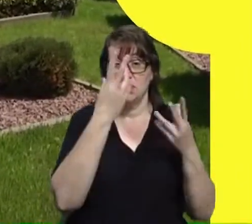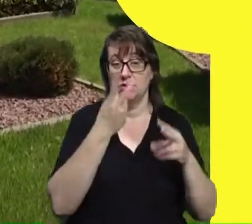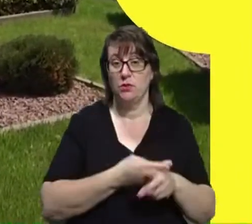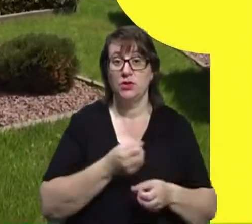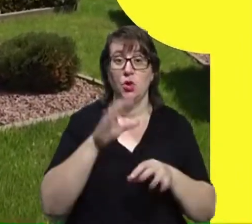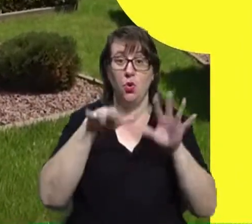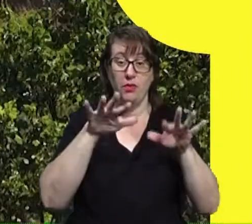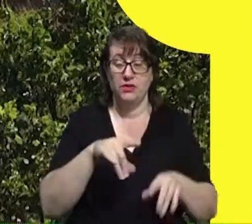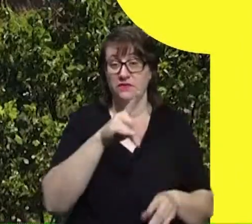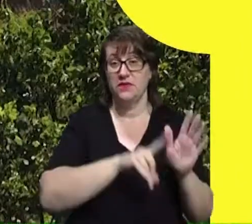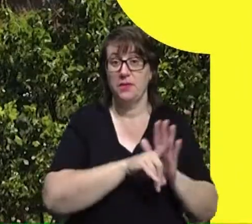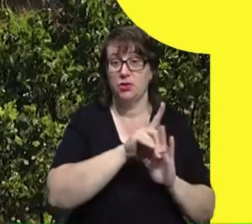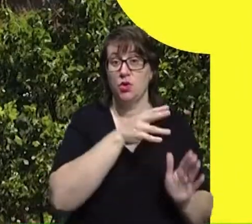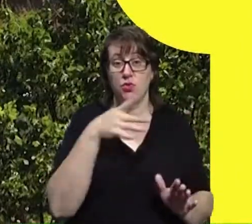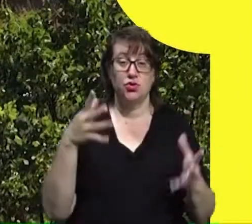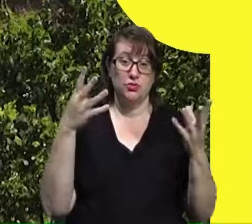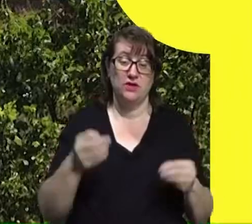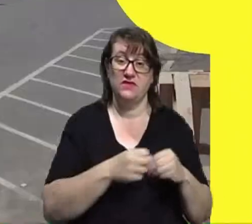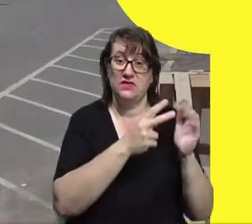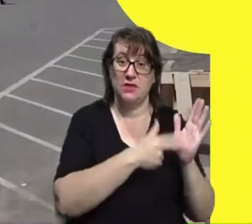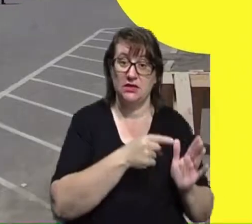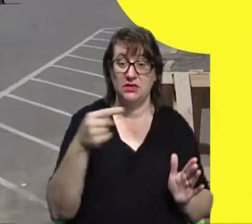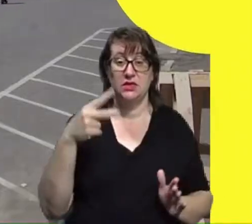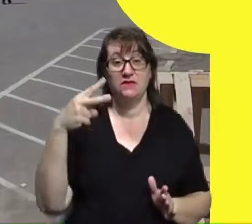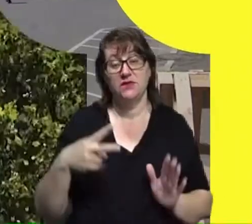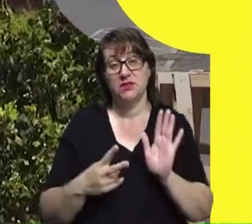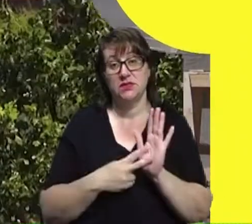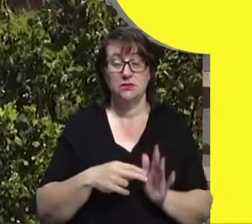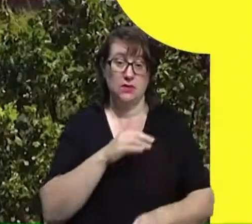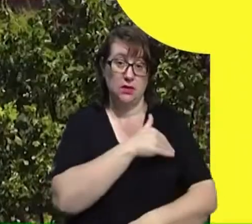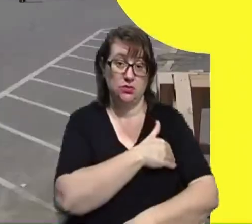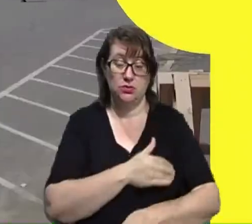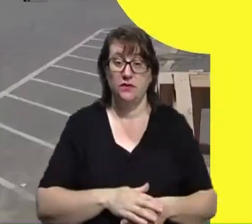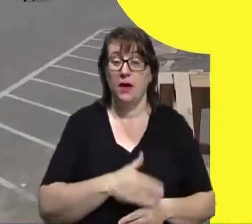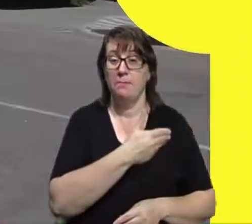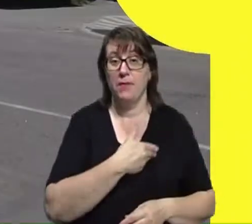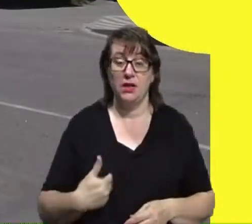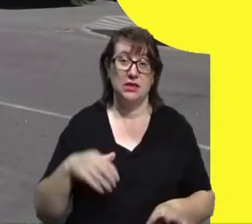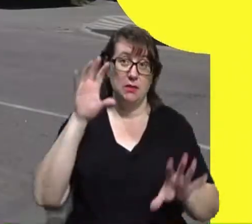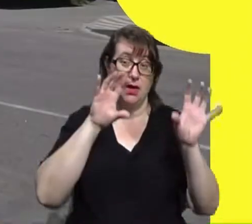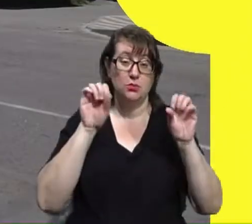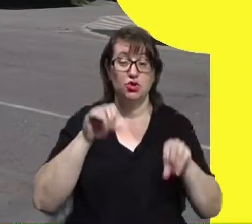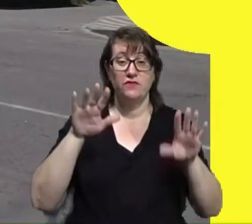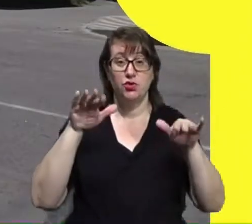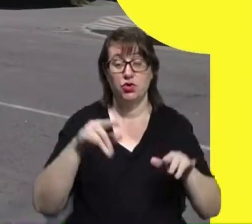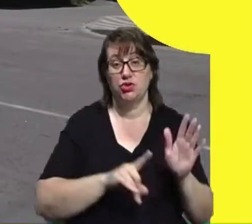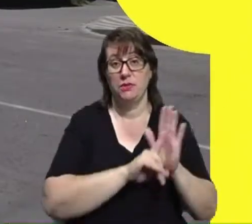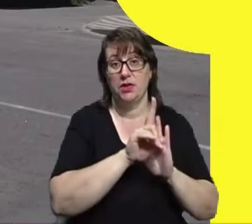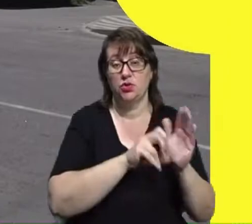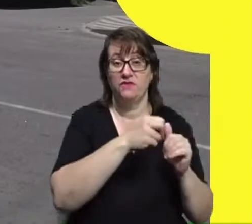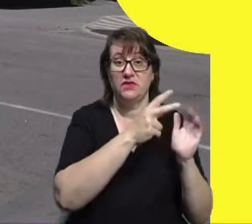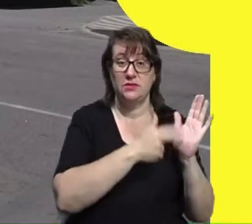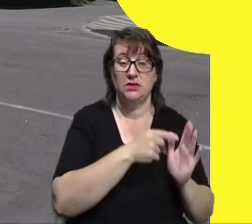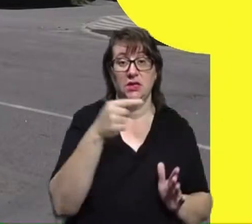Температура повітря протягом доби від 18 до 27 градусів. У Малині хмарно можливий дощ. Температура від 18 до